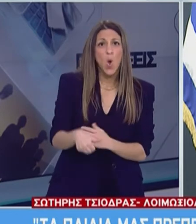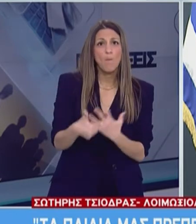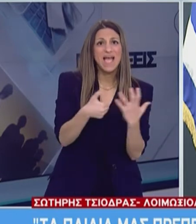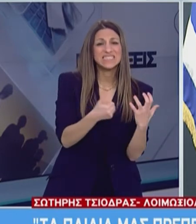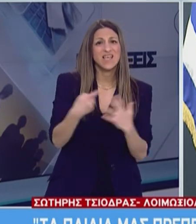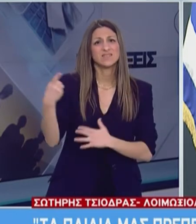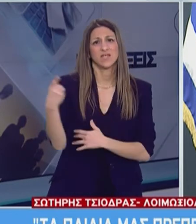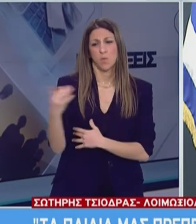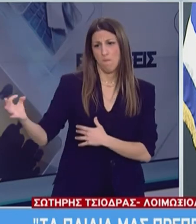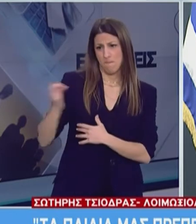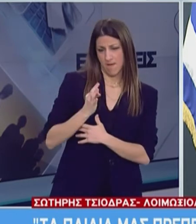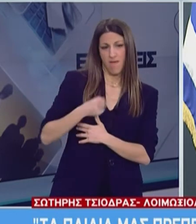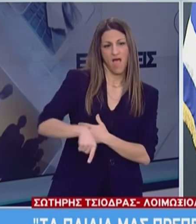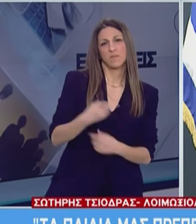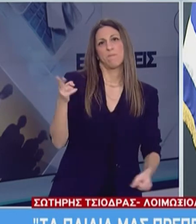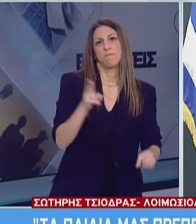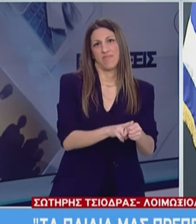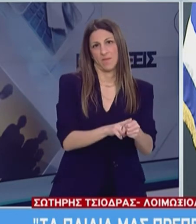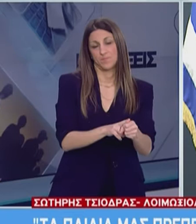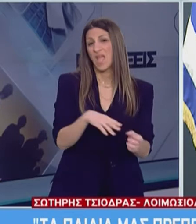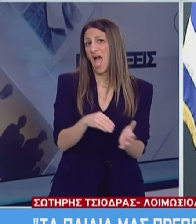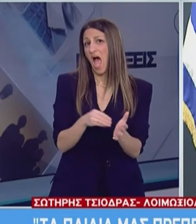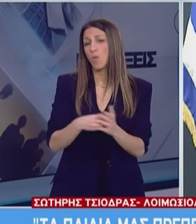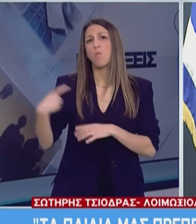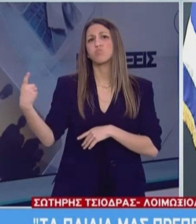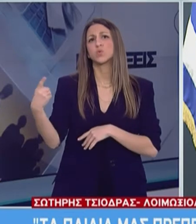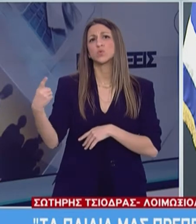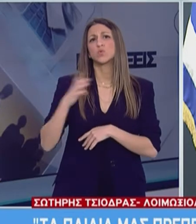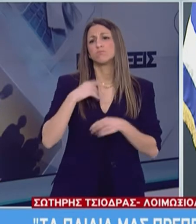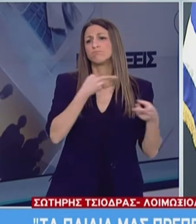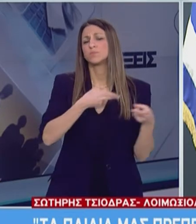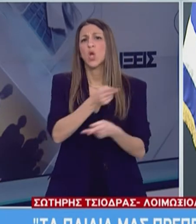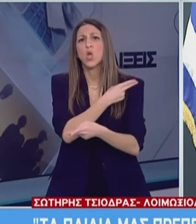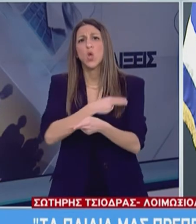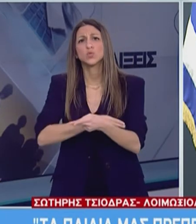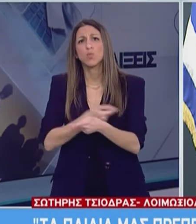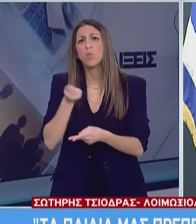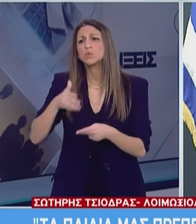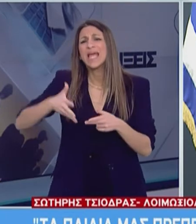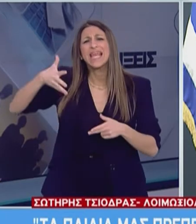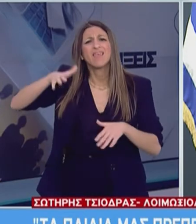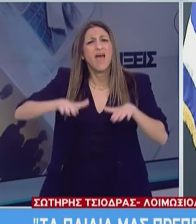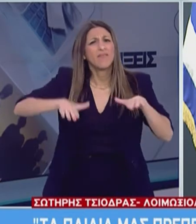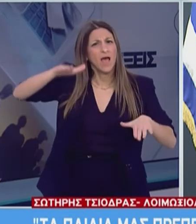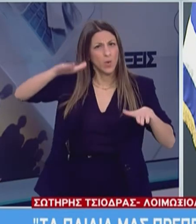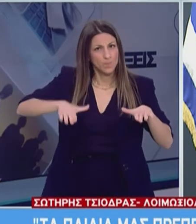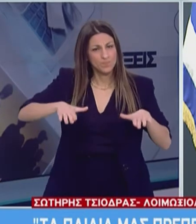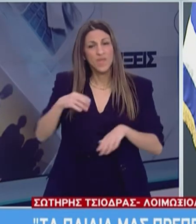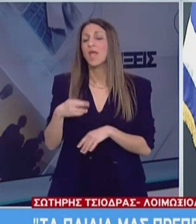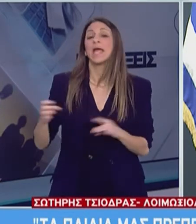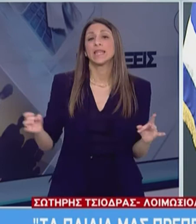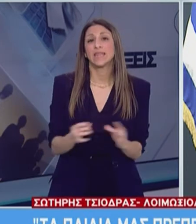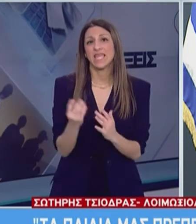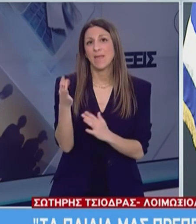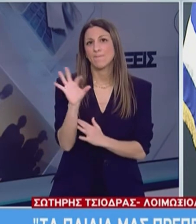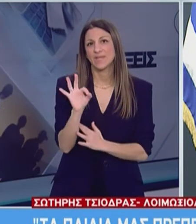που προσβάλλονται από τον ιό πεθαίνει ενώ υπολογίστηκαν και ποσοστά νοσηλίες ανά ηλικία. Τα ποσοστά αύξαναν μετά την